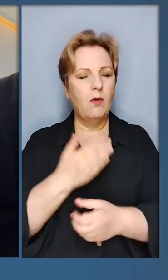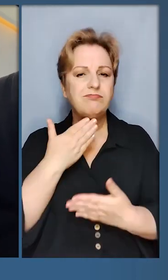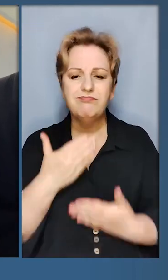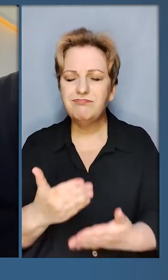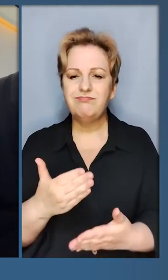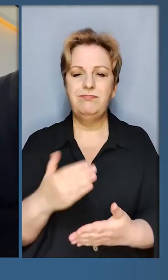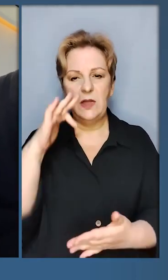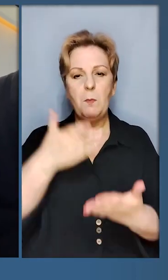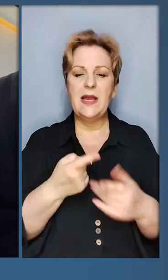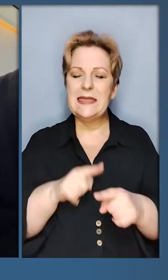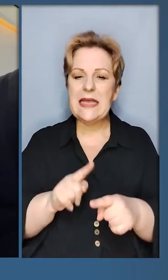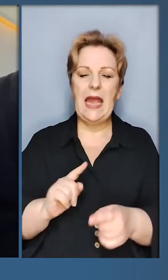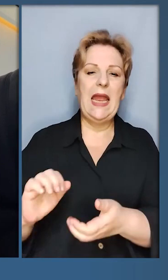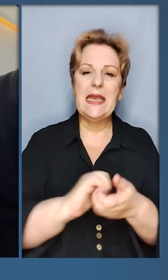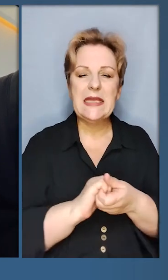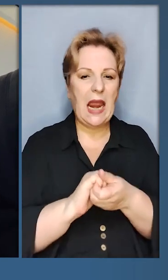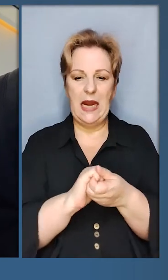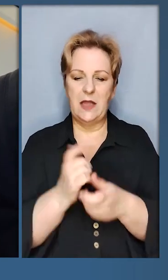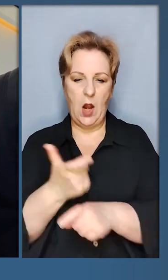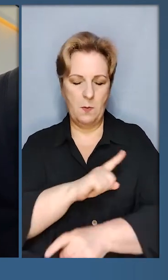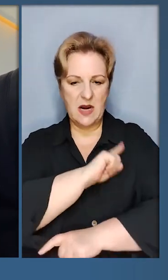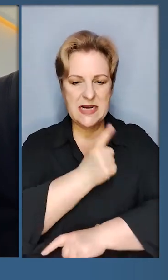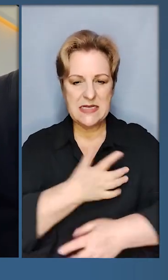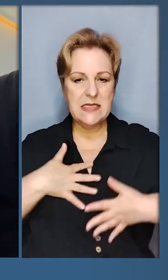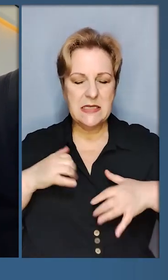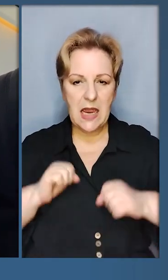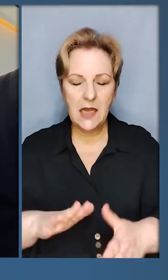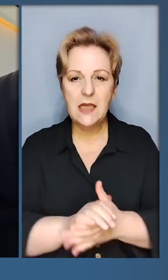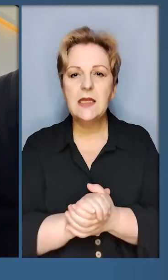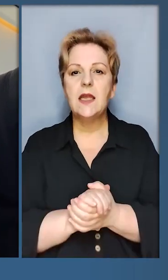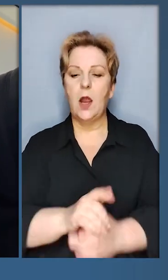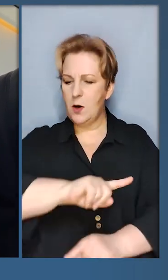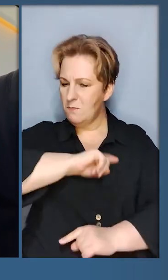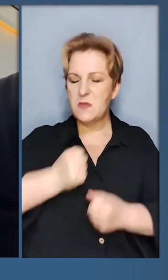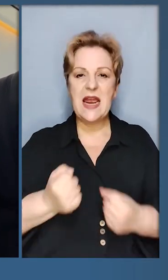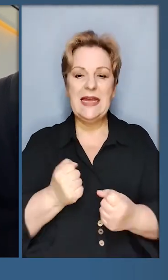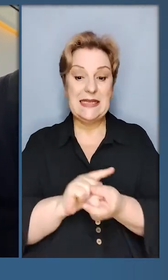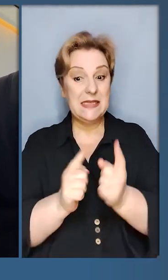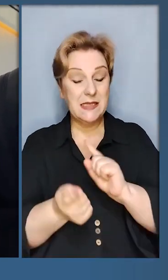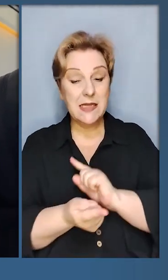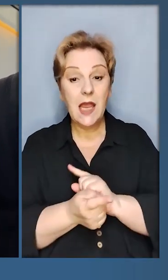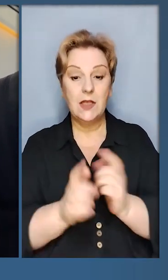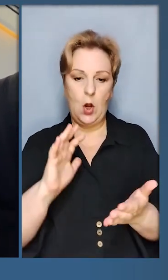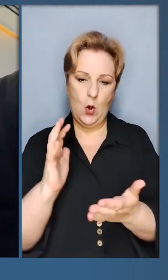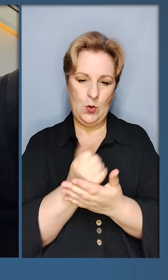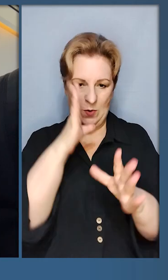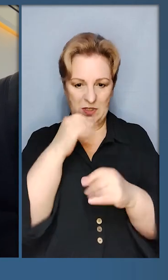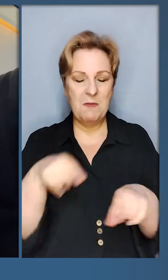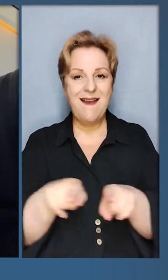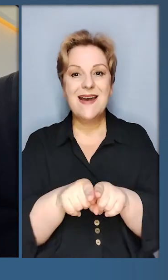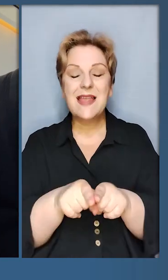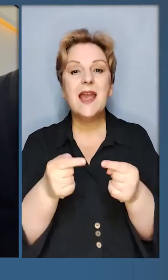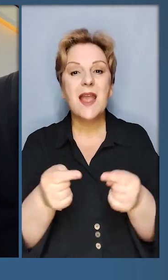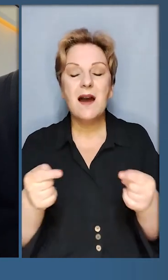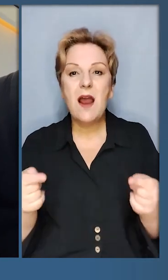політиків – це єдність, більше єдності, більше сили. Ви єдність віці, і міцніше стають